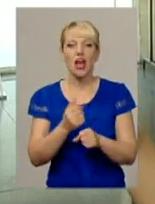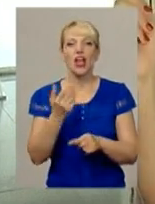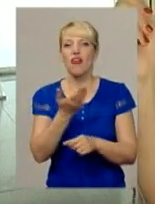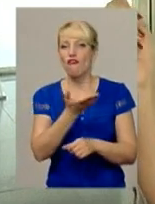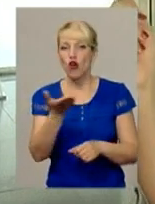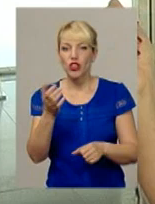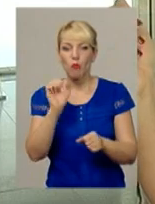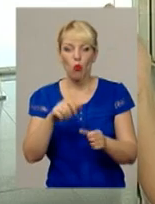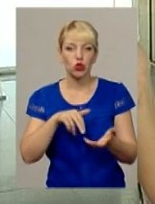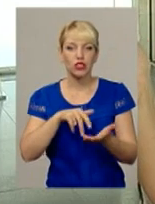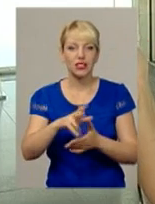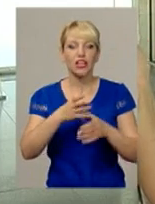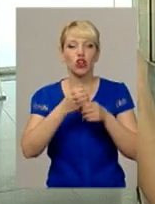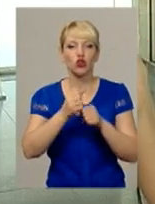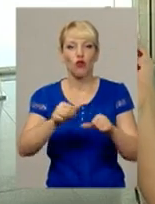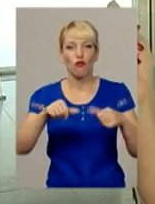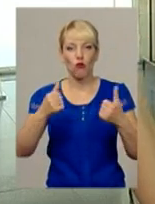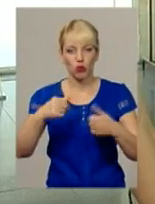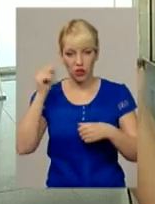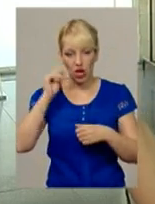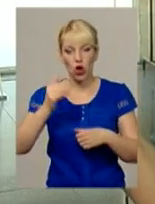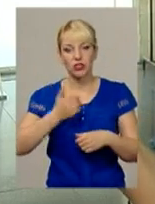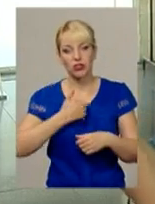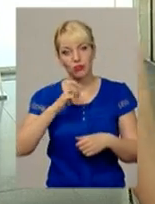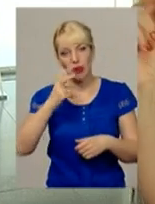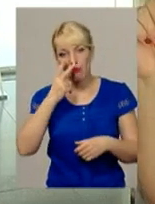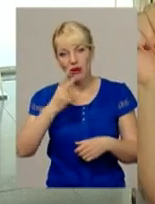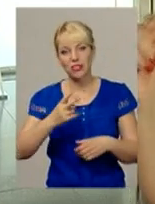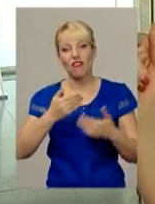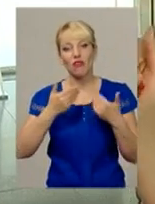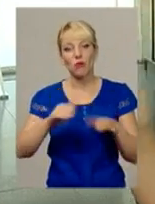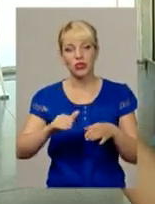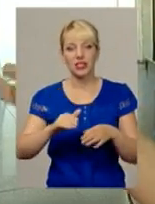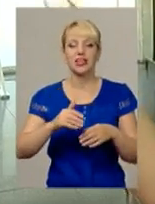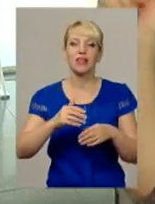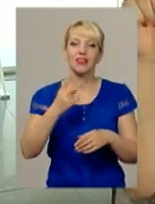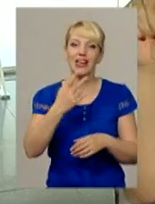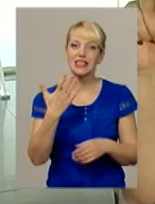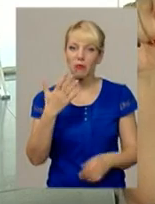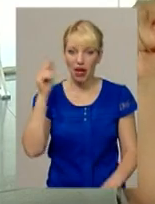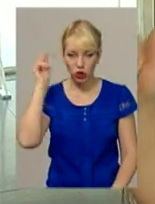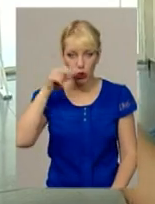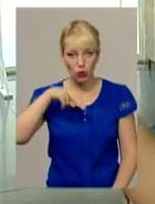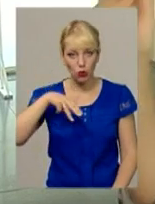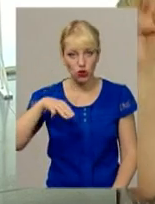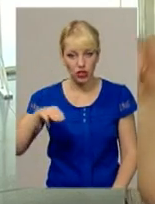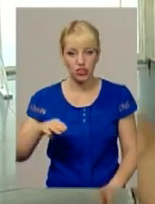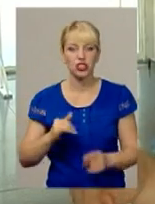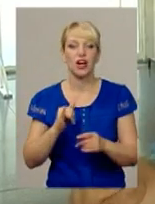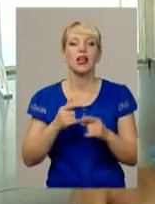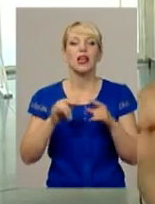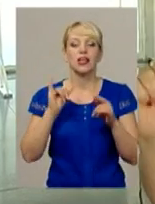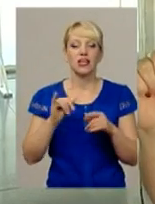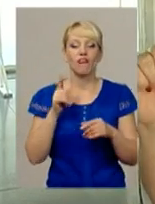навчання. Дуже хотілося побачити випускників 25-го училища, там дає комерційна діяльність. Вони закінчували взимку і вони можуть